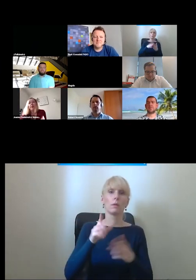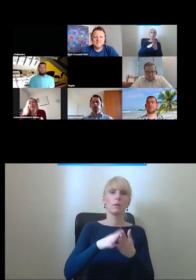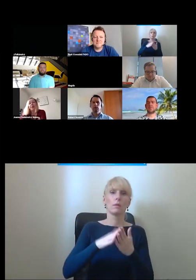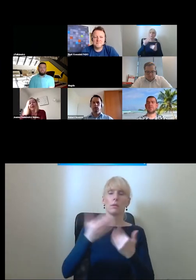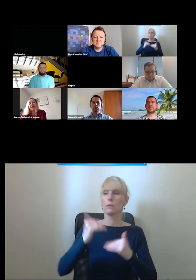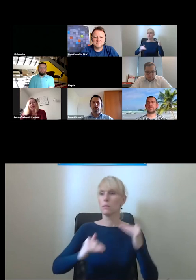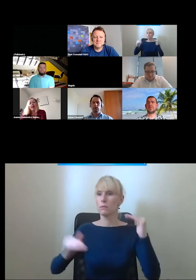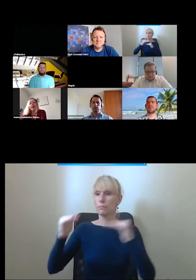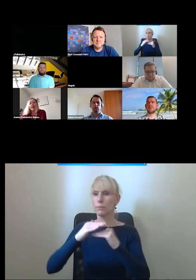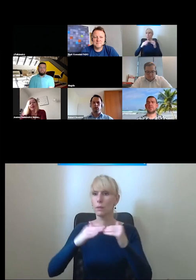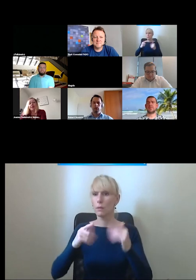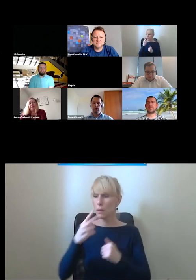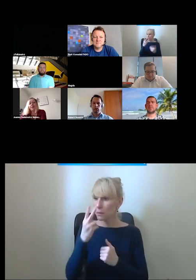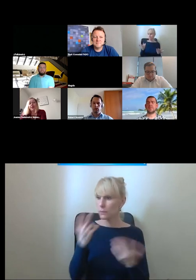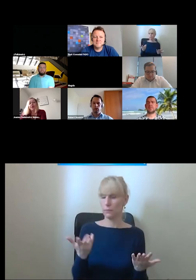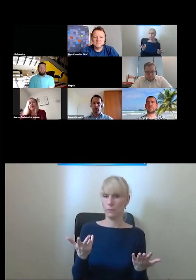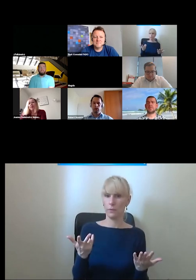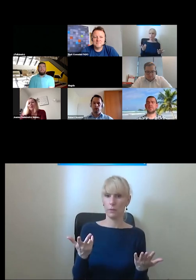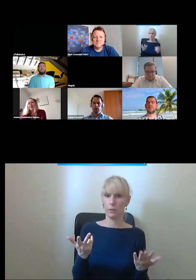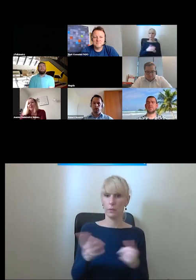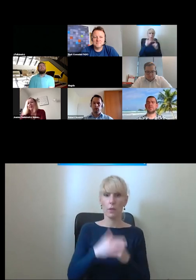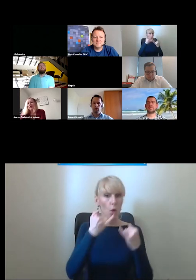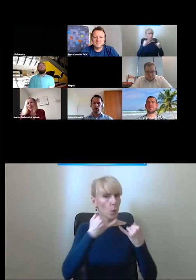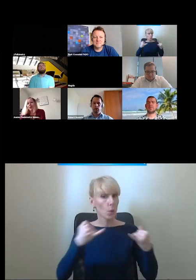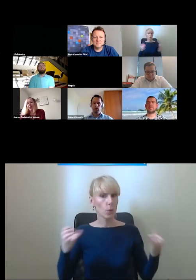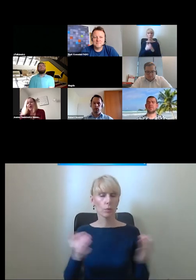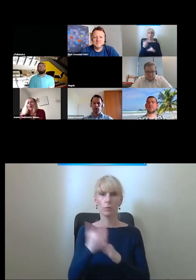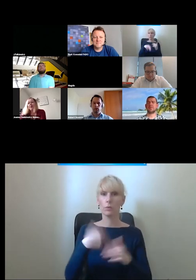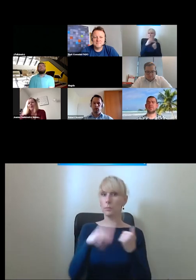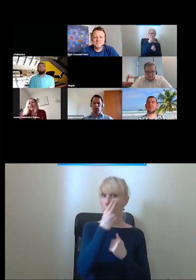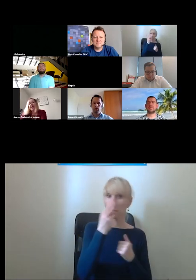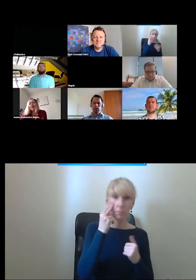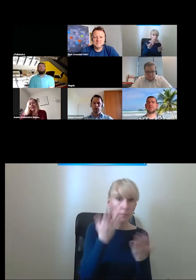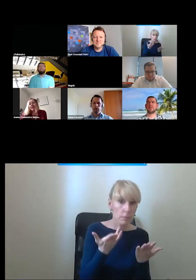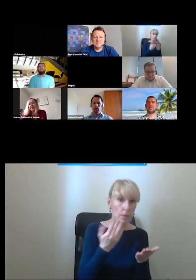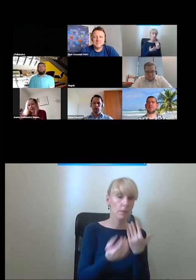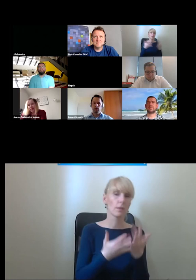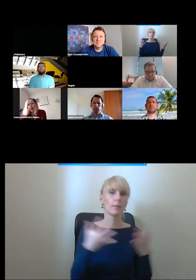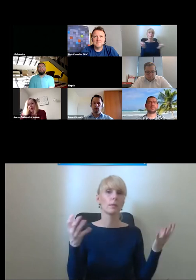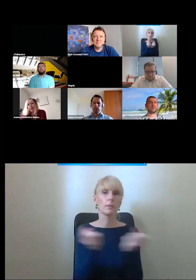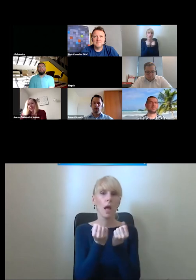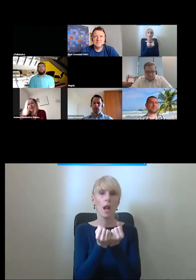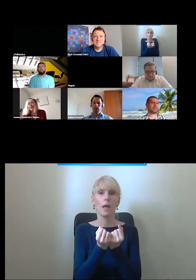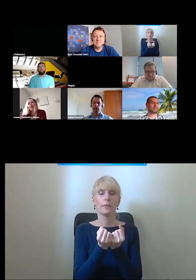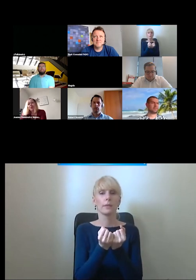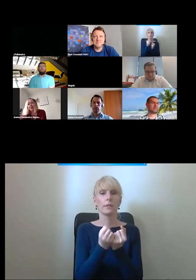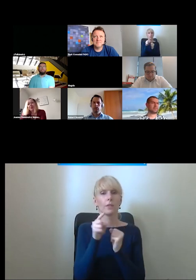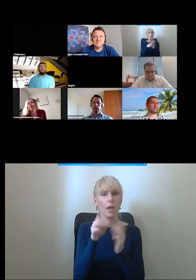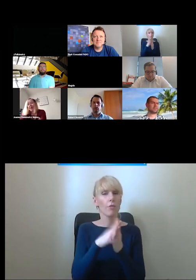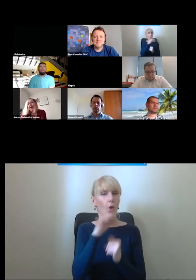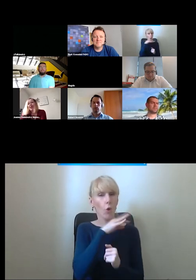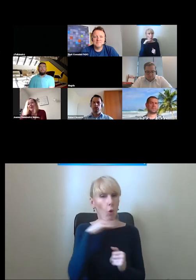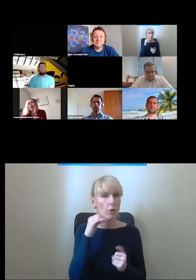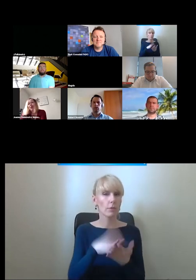nakładamy robimy nakładki właśnie z różnymi dysfunkcjami wzroku żeby wyznaleźć taki kolor żeby